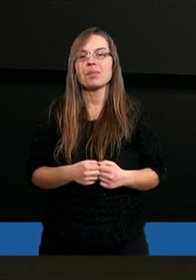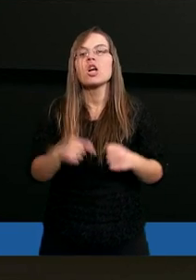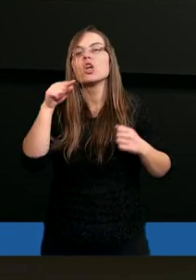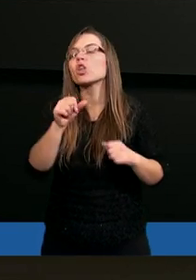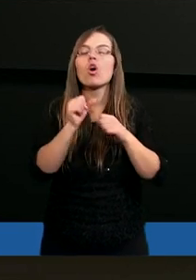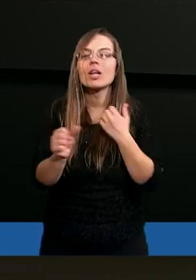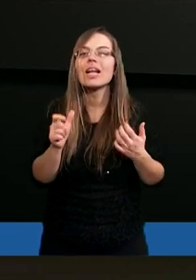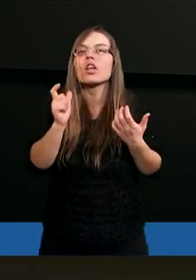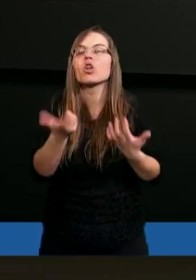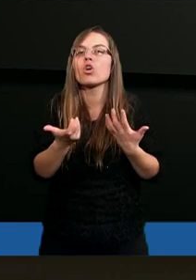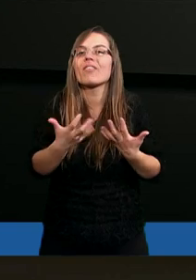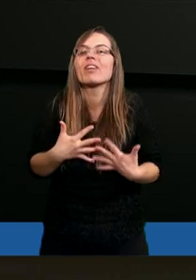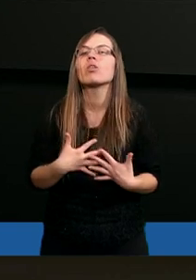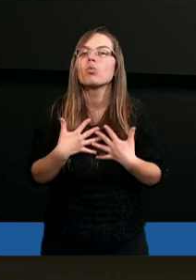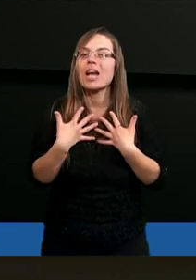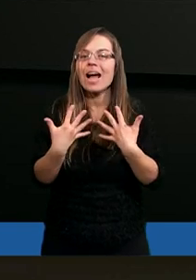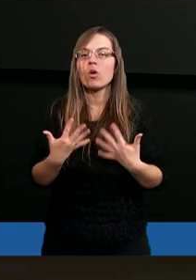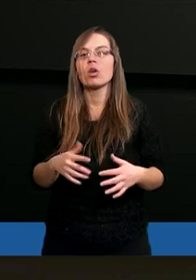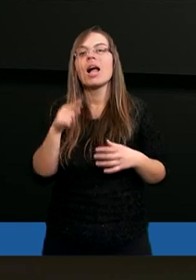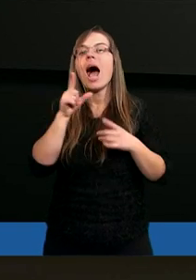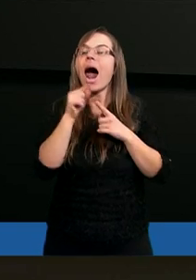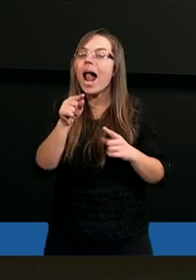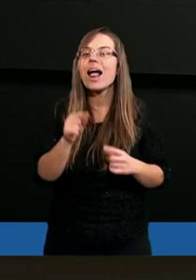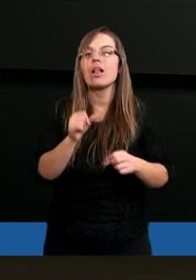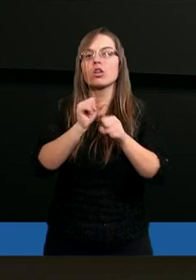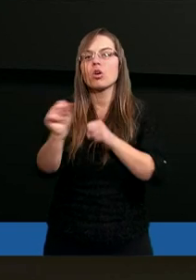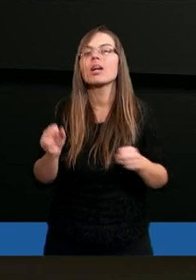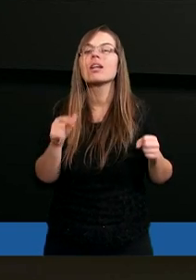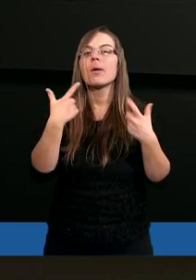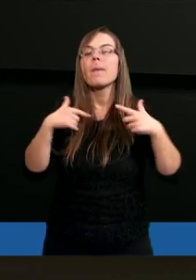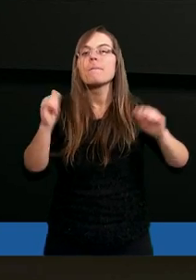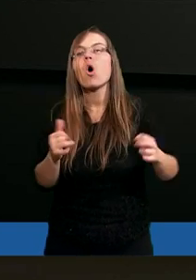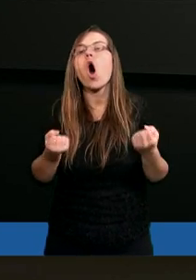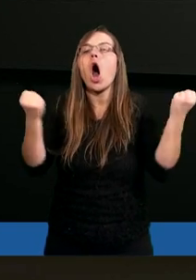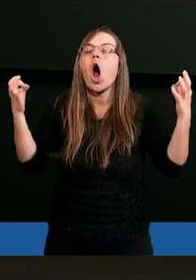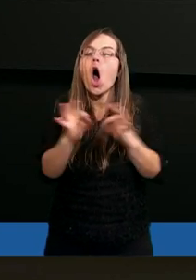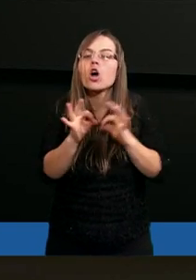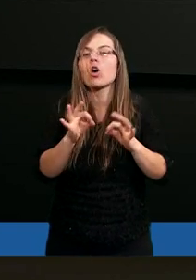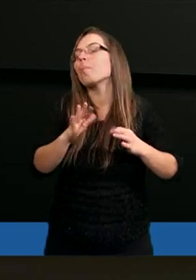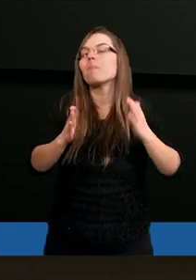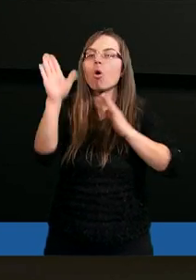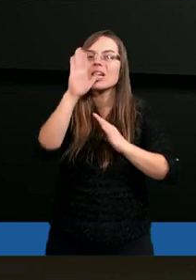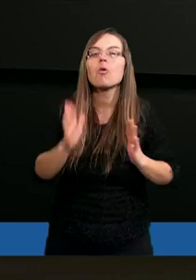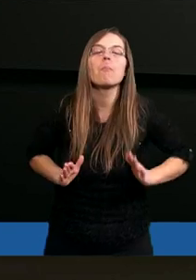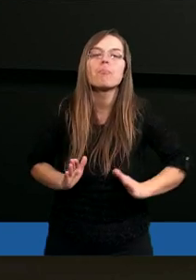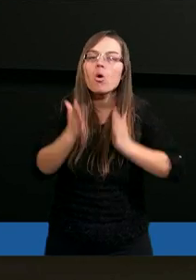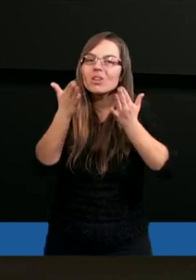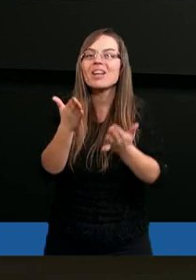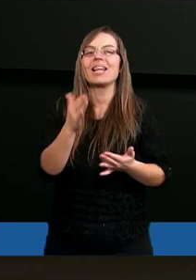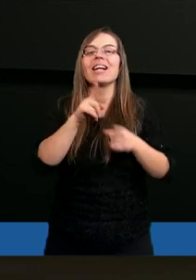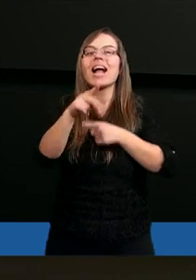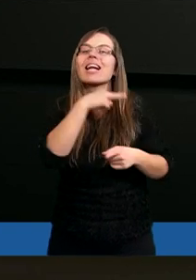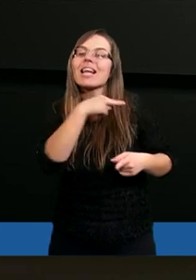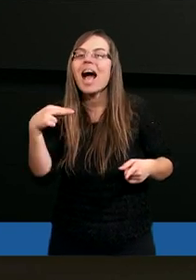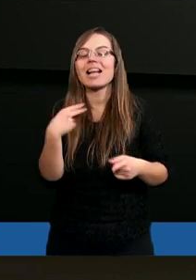To jest niepojęte, ale to jest ta potęga i ogrom Bożego poświęcenia, Bożego